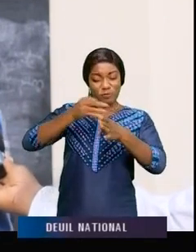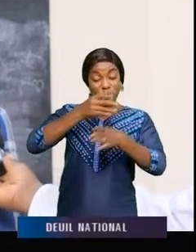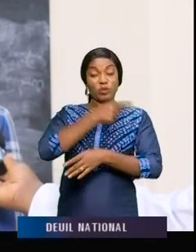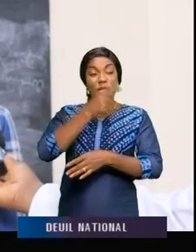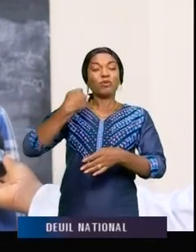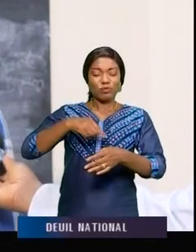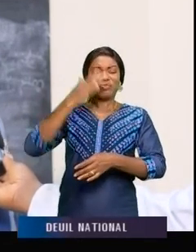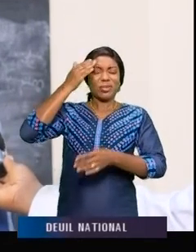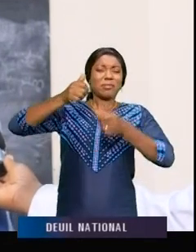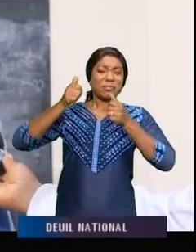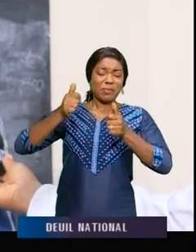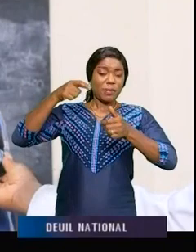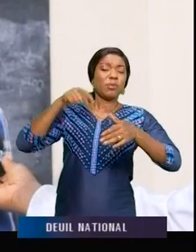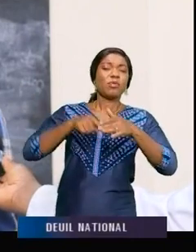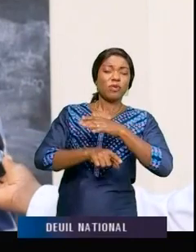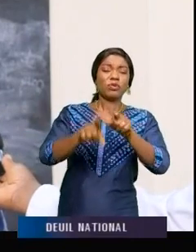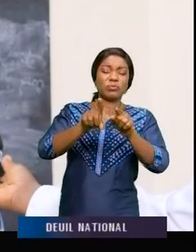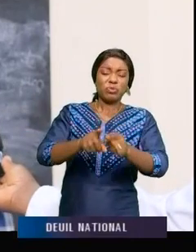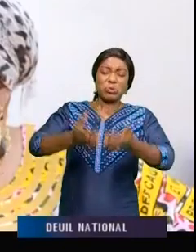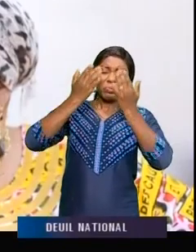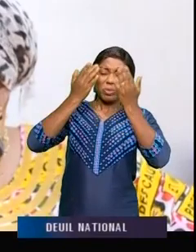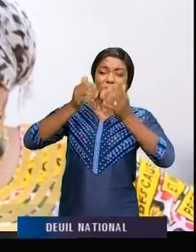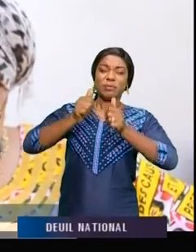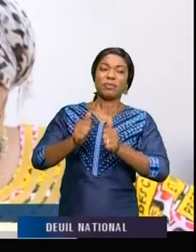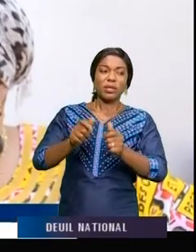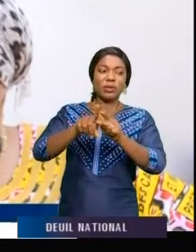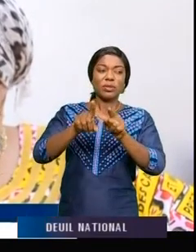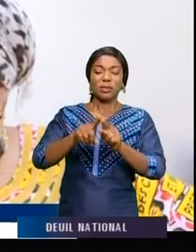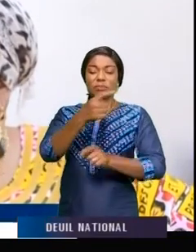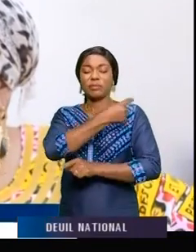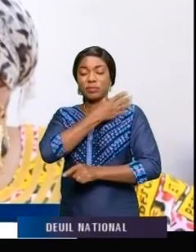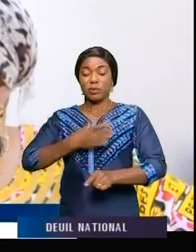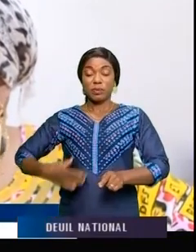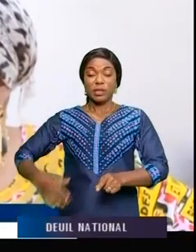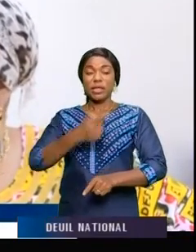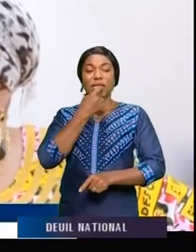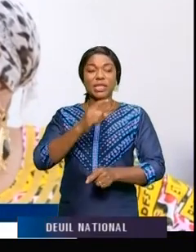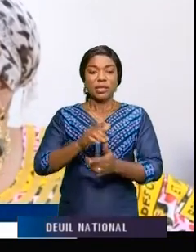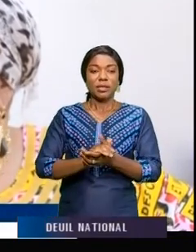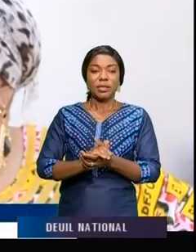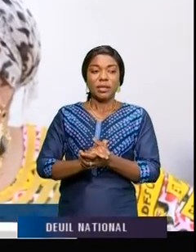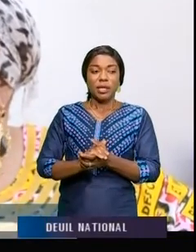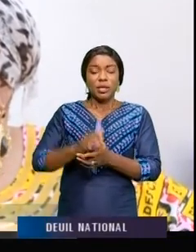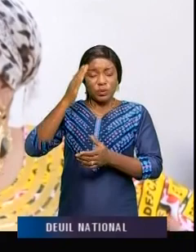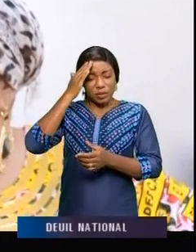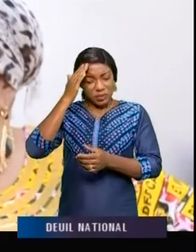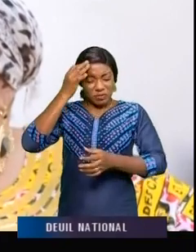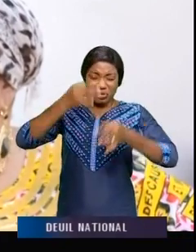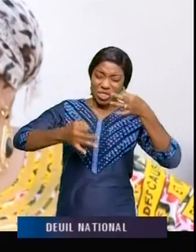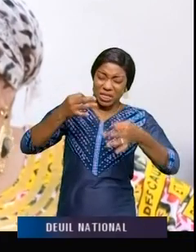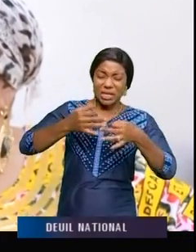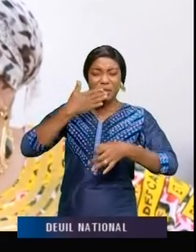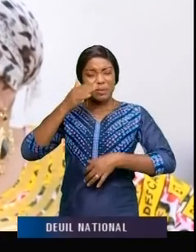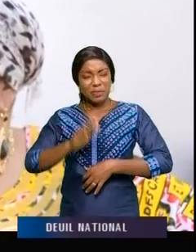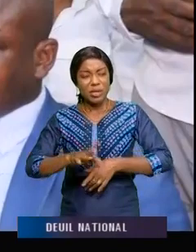un contenu. Nous sommes outillés, armés. Maintenant, nous savons tel domaine, peut-être que nous ne marchons pas bien et nous devons corriger